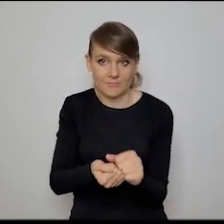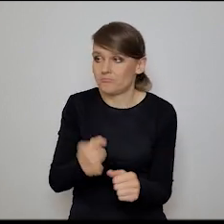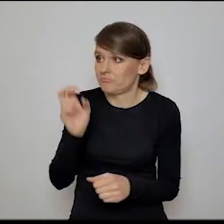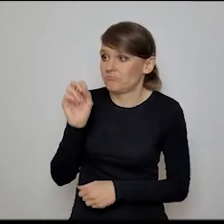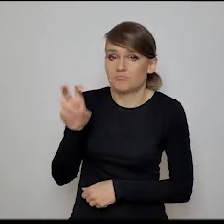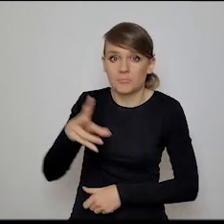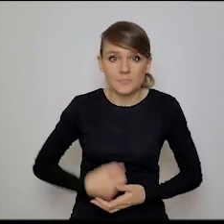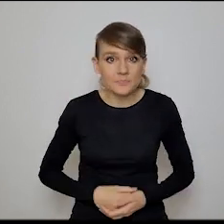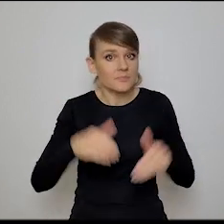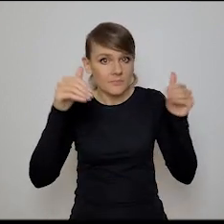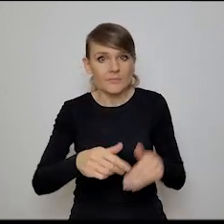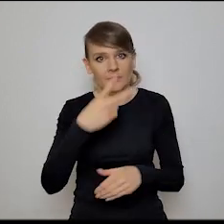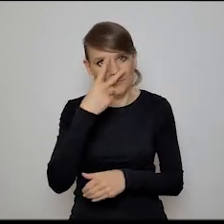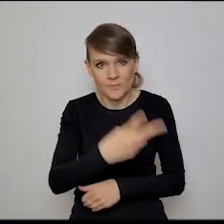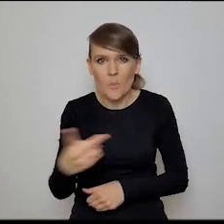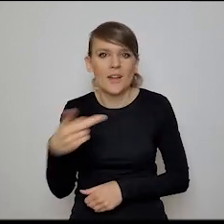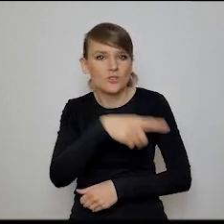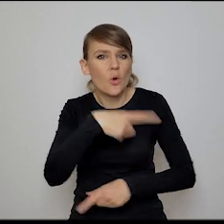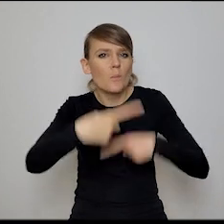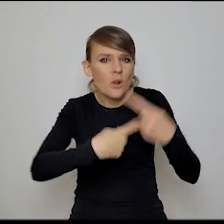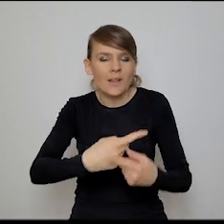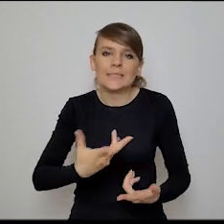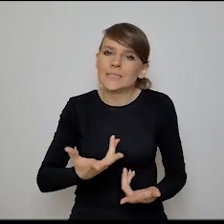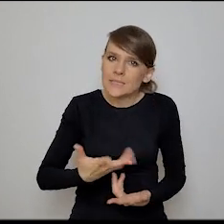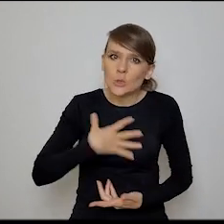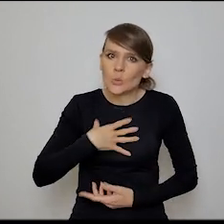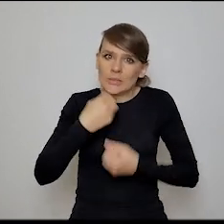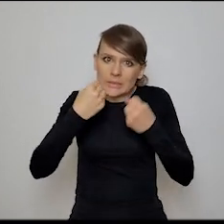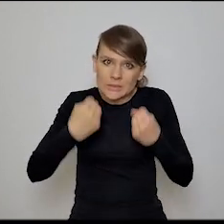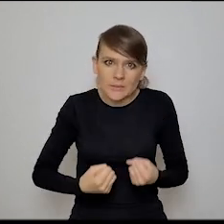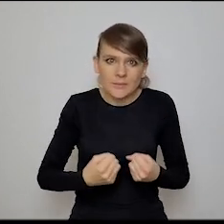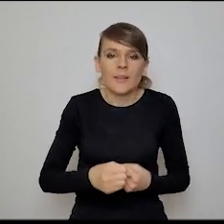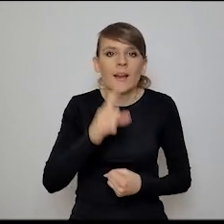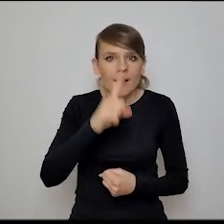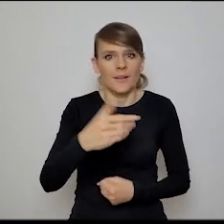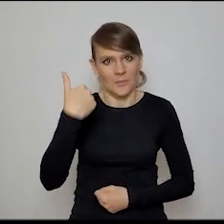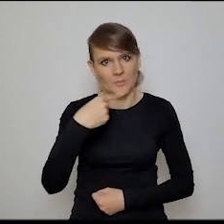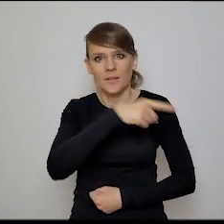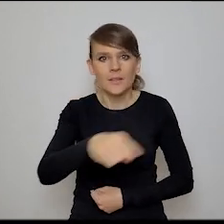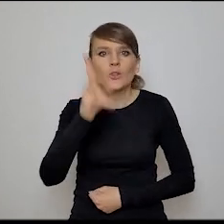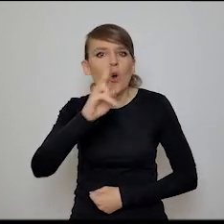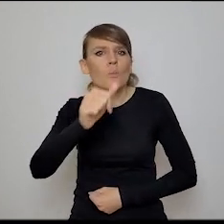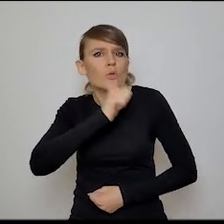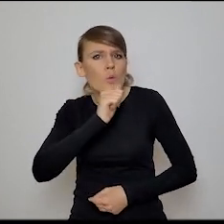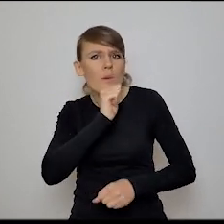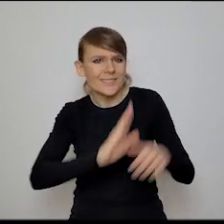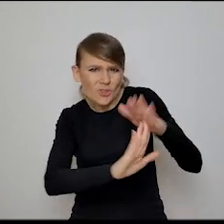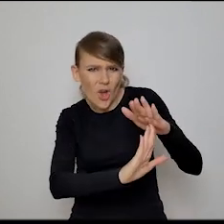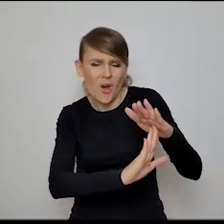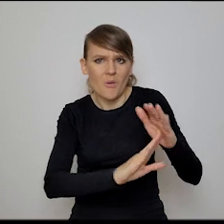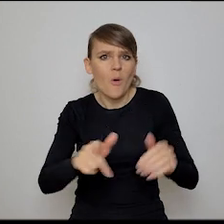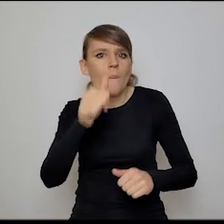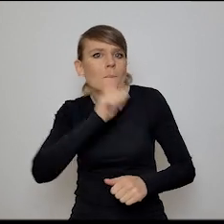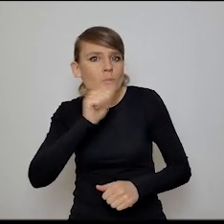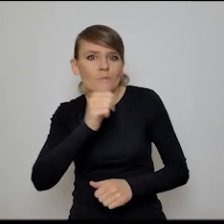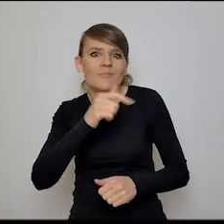można też spojrzeć, że ten proces jest bolesny, ale po pierwsze nie. No, byli luddyści, prawda? Czyli ci, którzy próbowali go powstrzymać poprzez